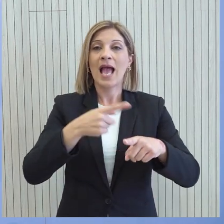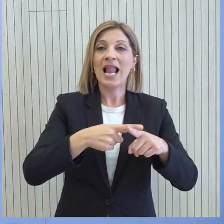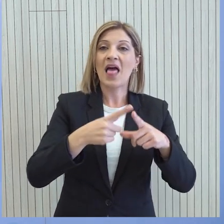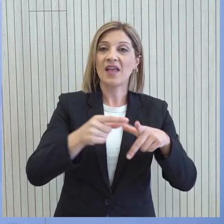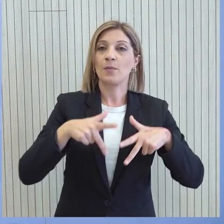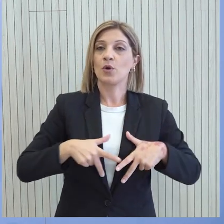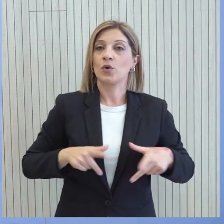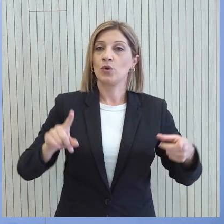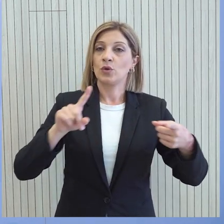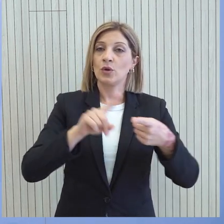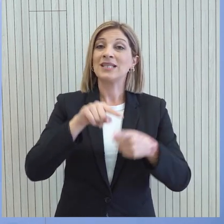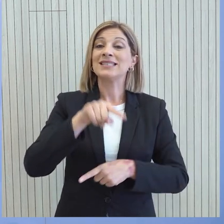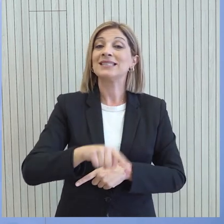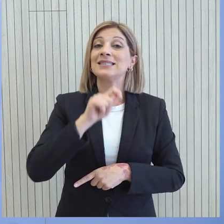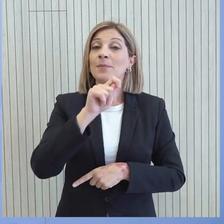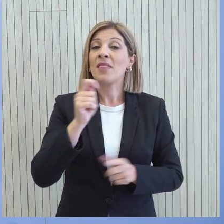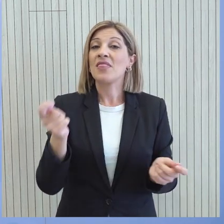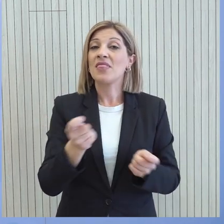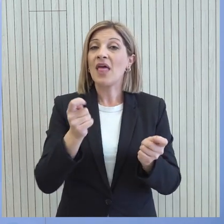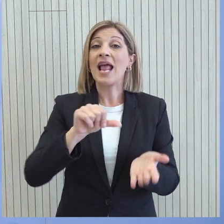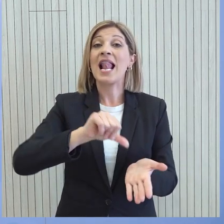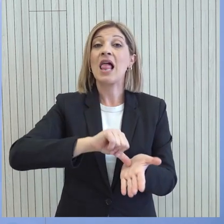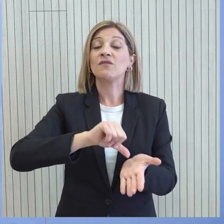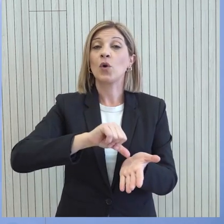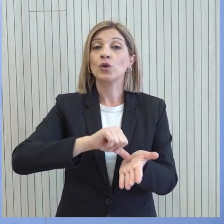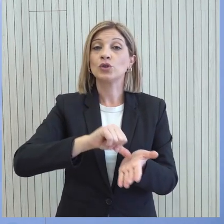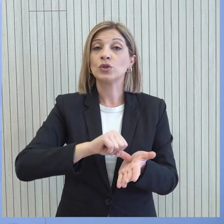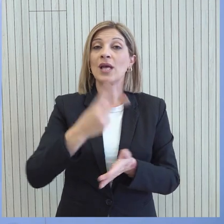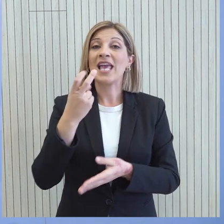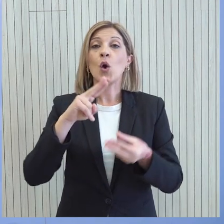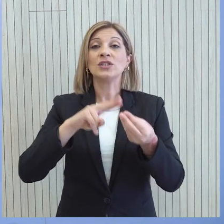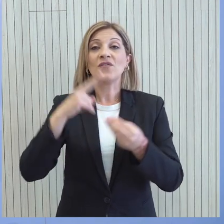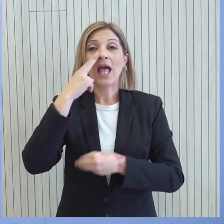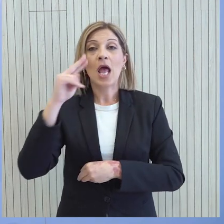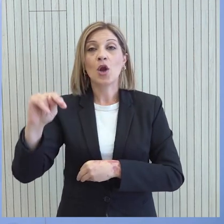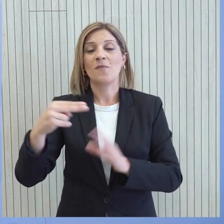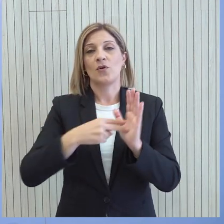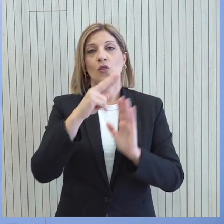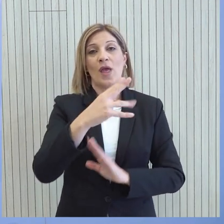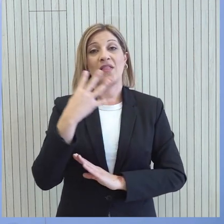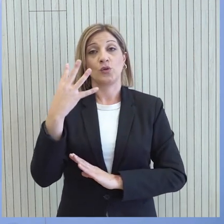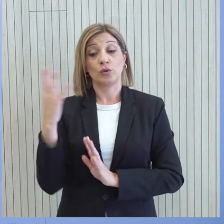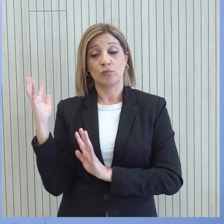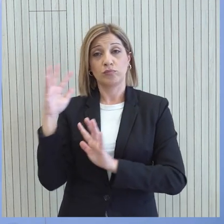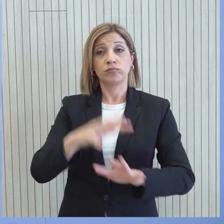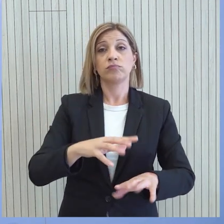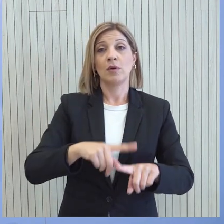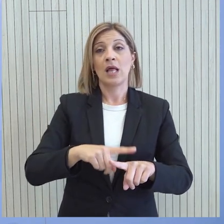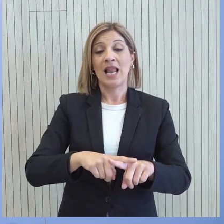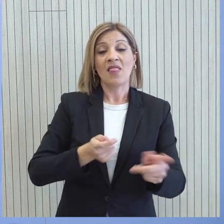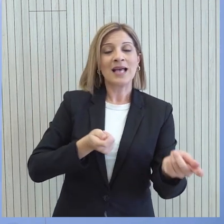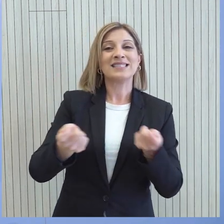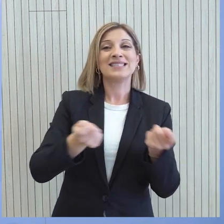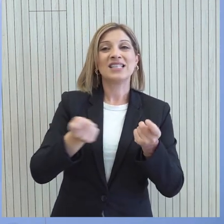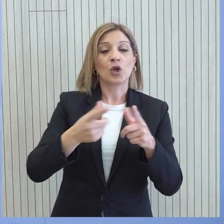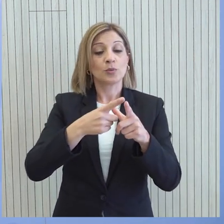-Κύπρου, η οποία ανακοινώνουμε σήμερα ότι θα πραγματοποιηθεί στην Λευκοσία στις 27 Νοεμβρίου 2024. Ο συντονισμός Κύπρου